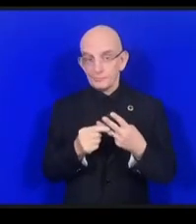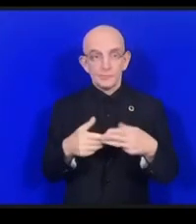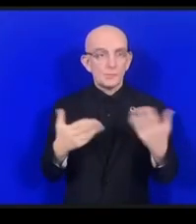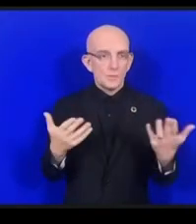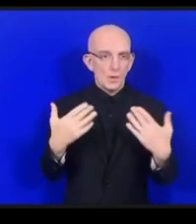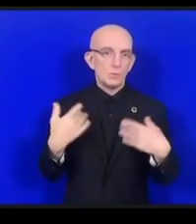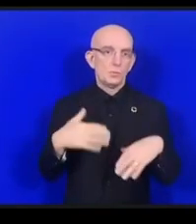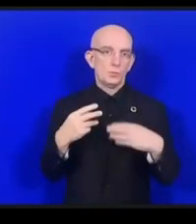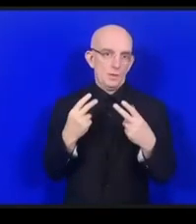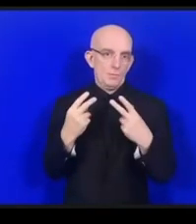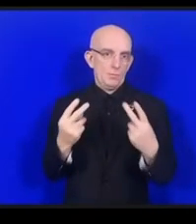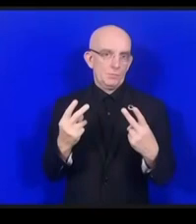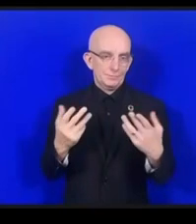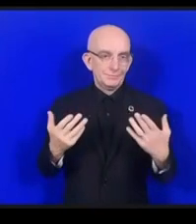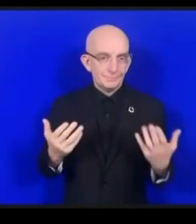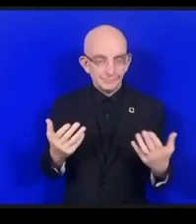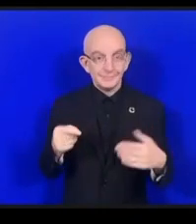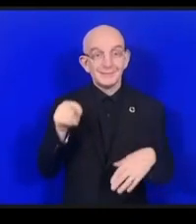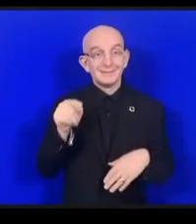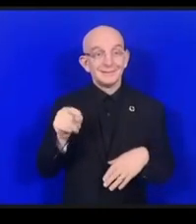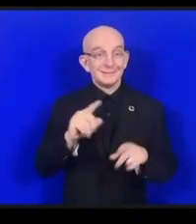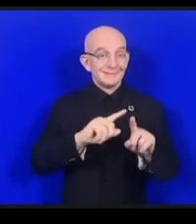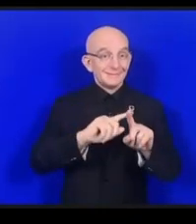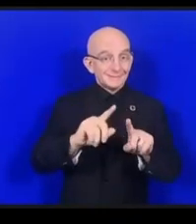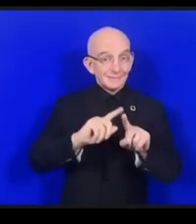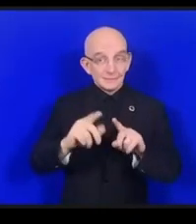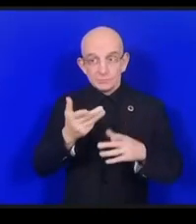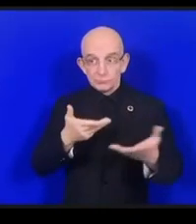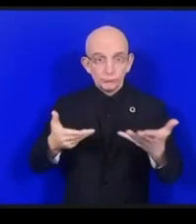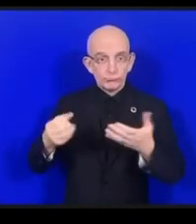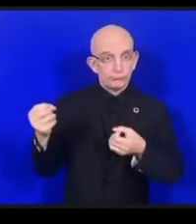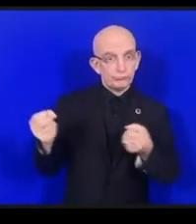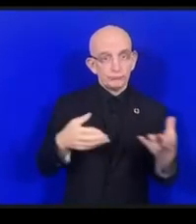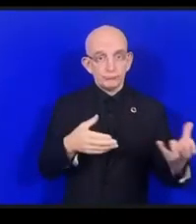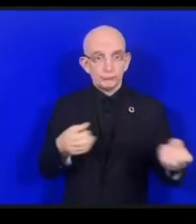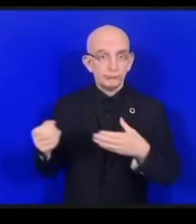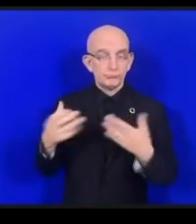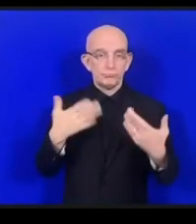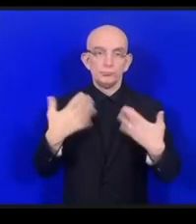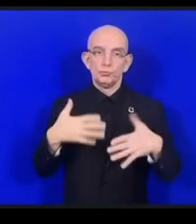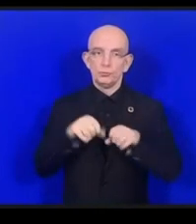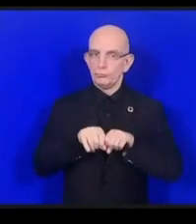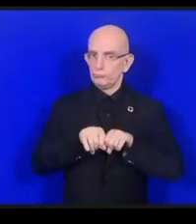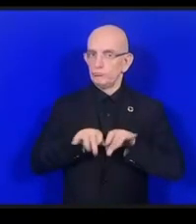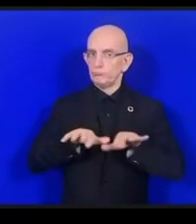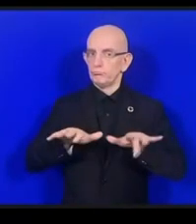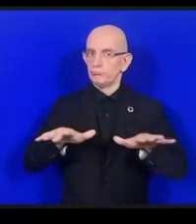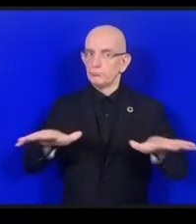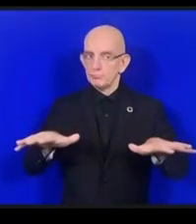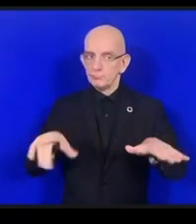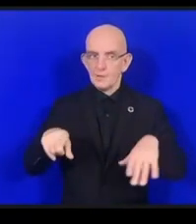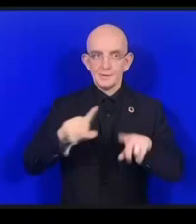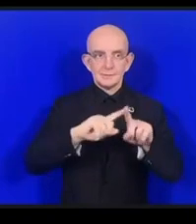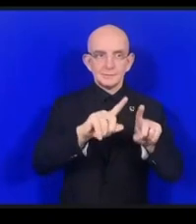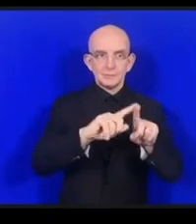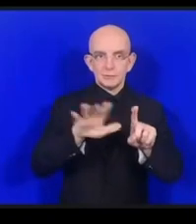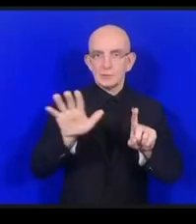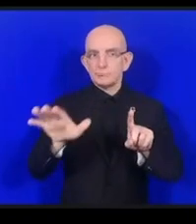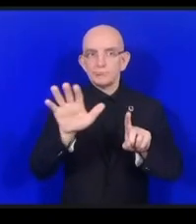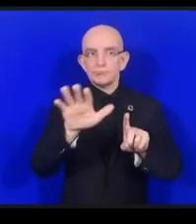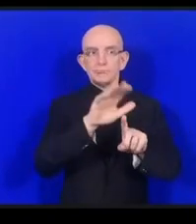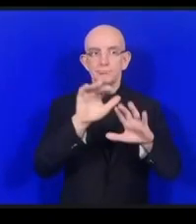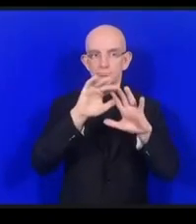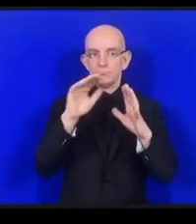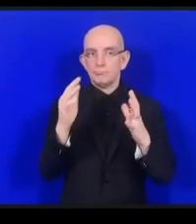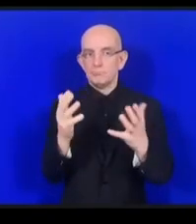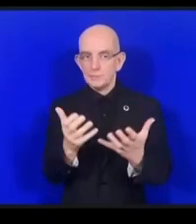いるということですダイナックコアリーションというのは人と組織のネットワークを作っています彼らはより広い